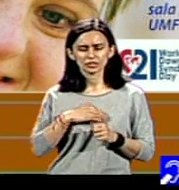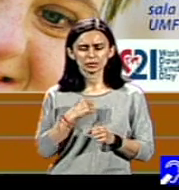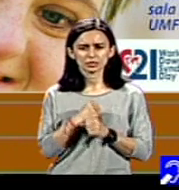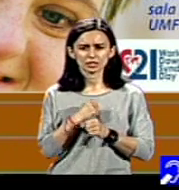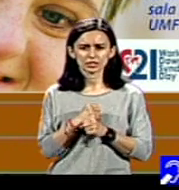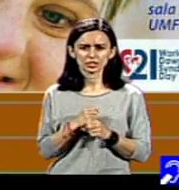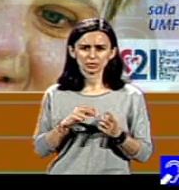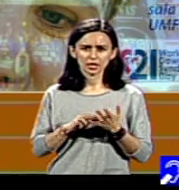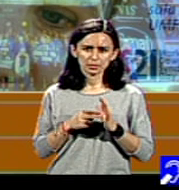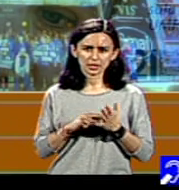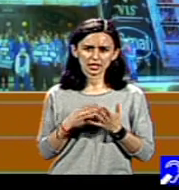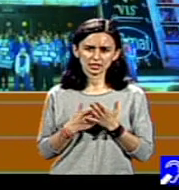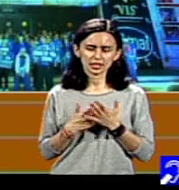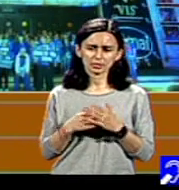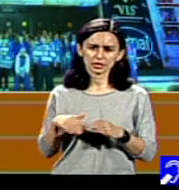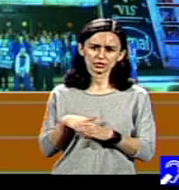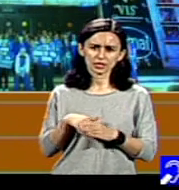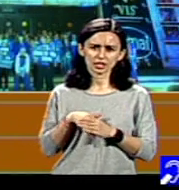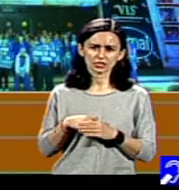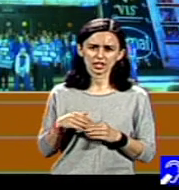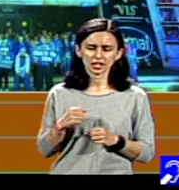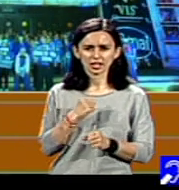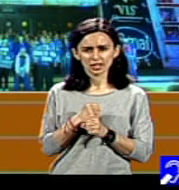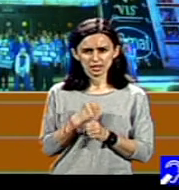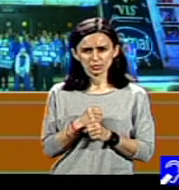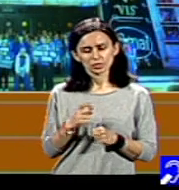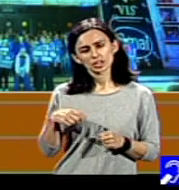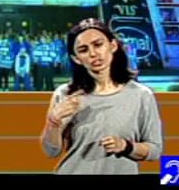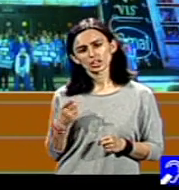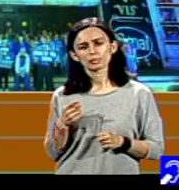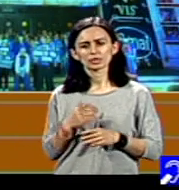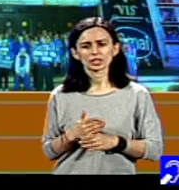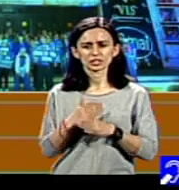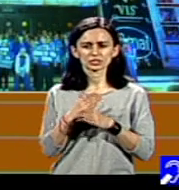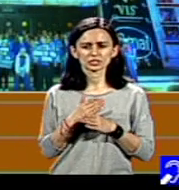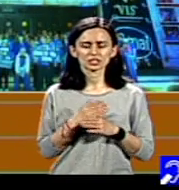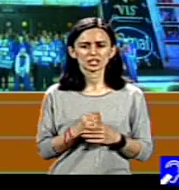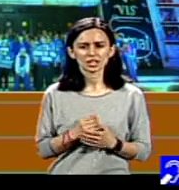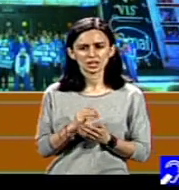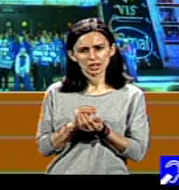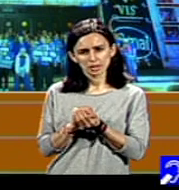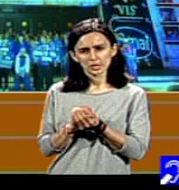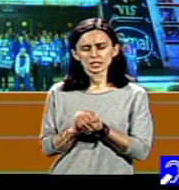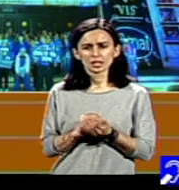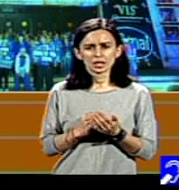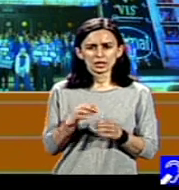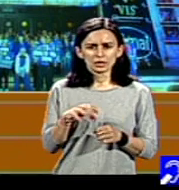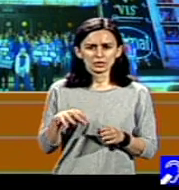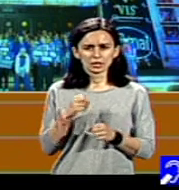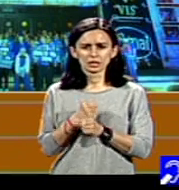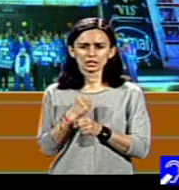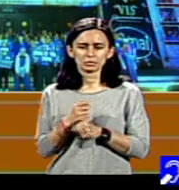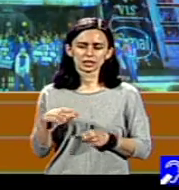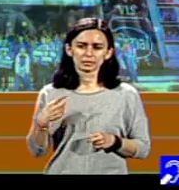pregătirea pentru angajare în muncă, iar după aceea, susținerea în menținerea unui loc de muncă. Apoi avem